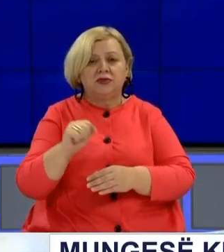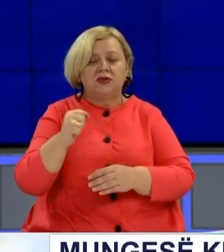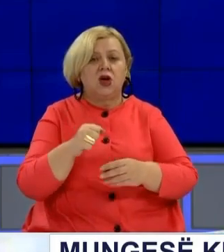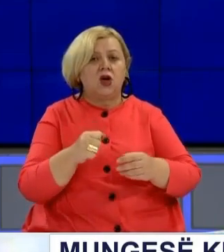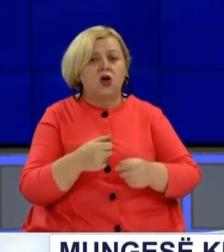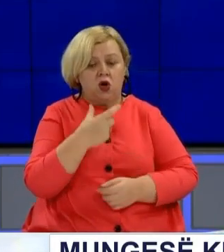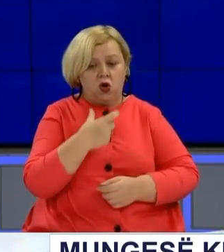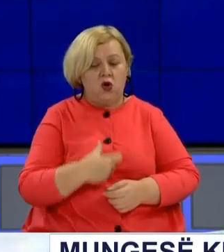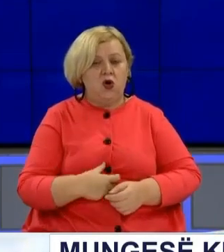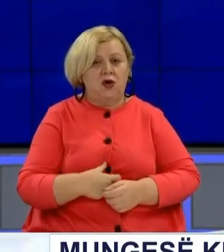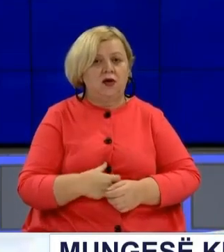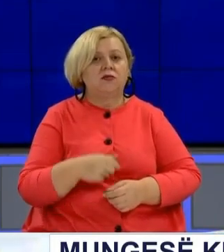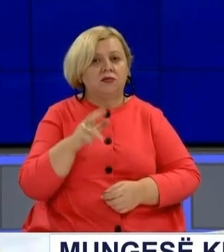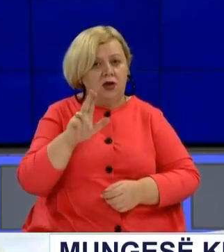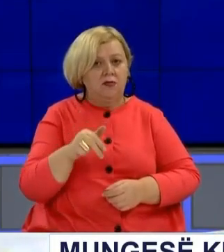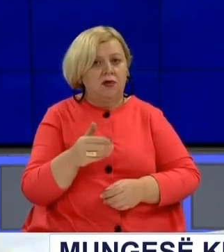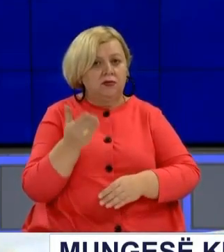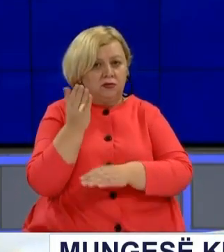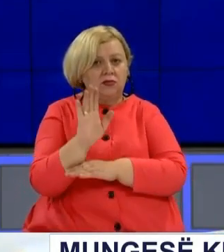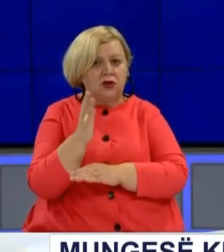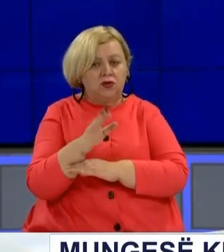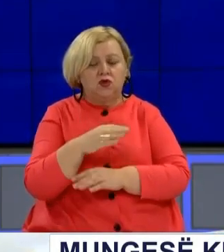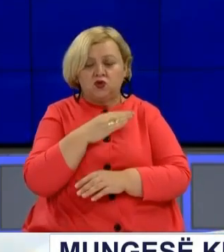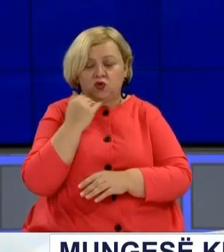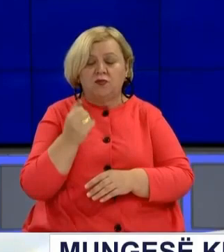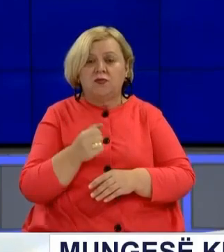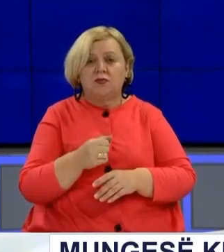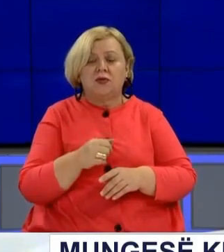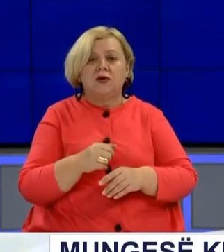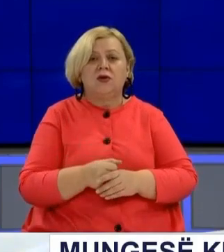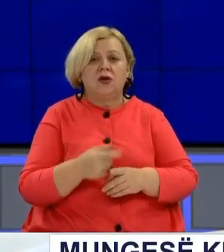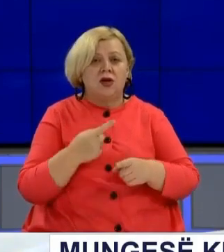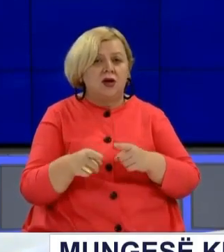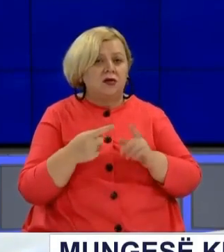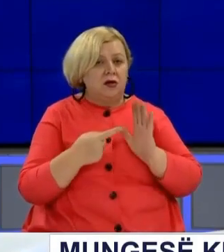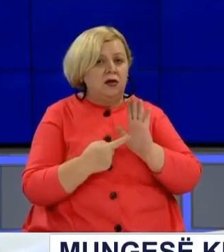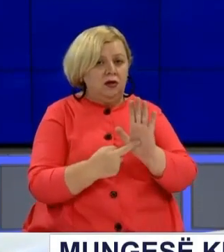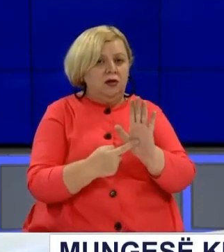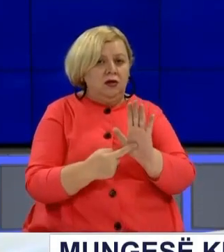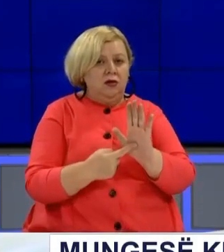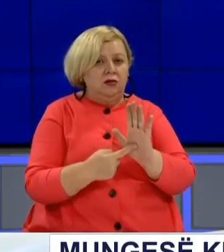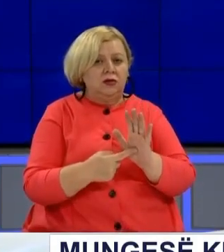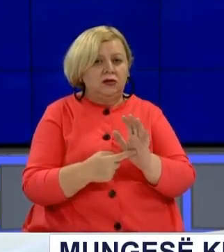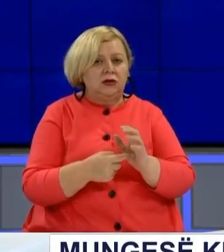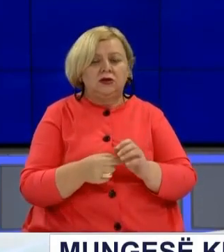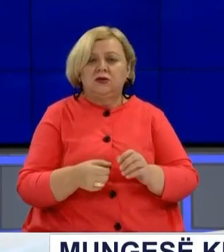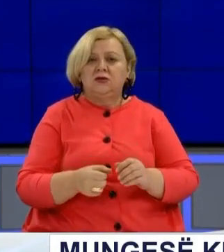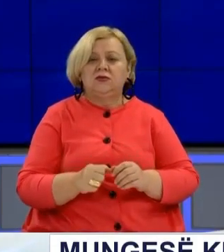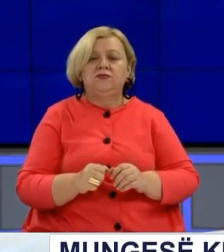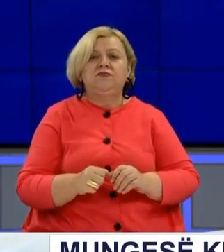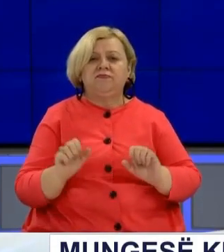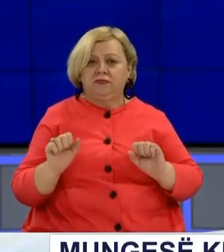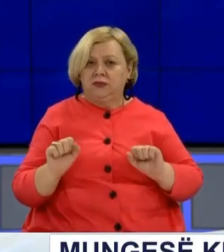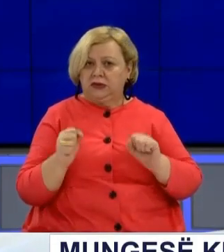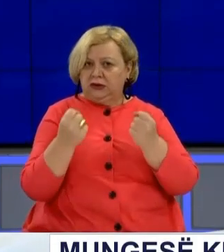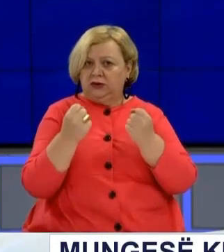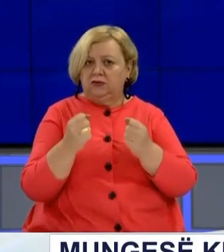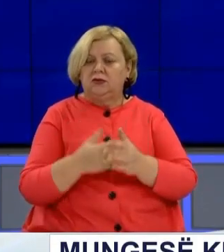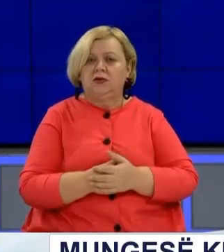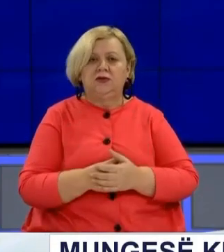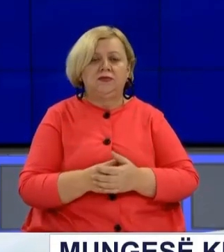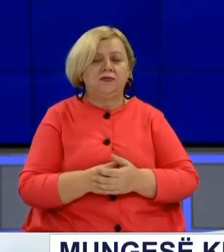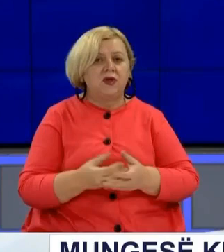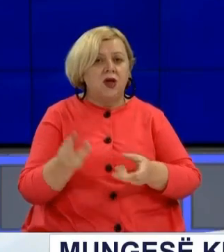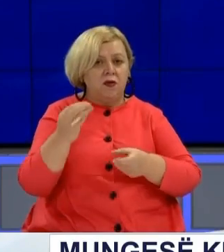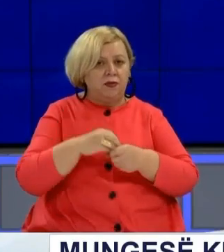dhe vetë opozita, me qenë se në shumë rast është është të reguar dhe temi arogante me opozitët, që duke mos